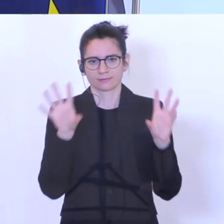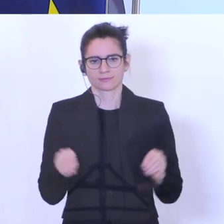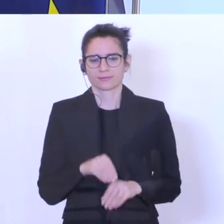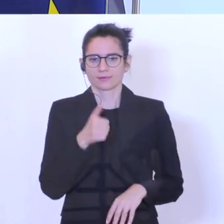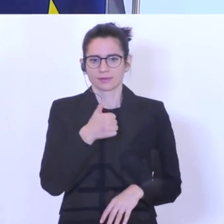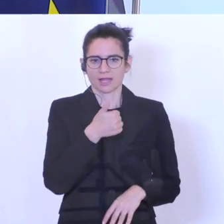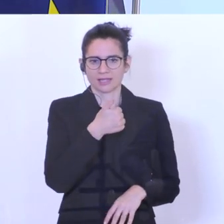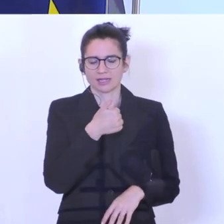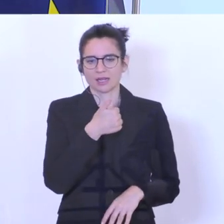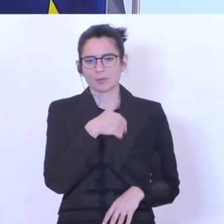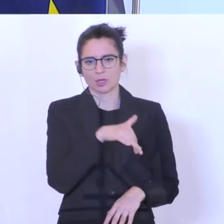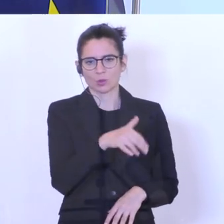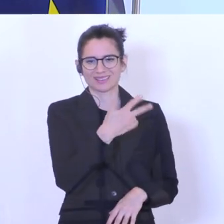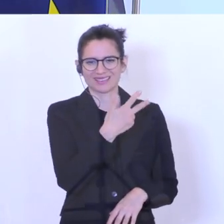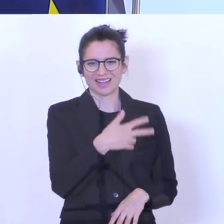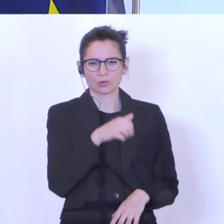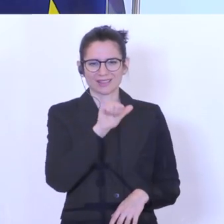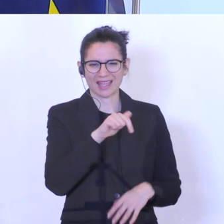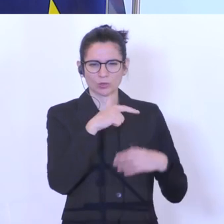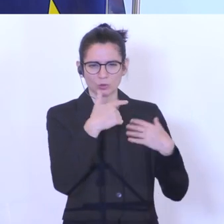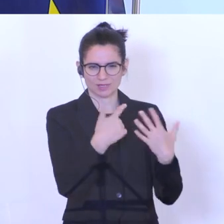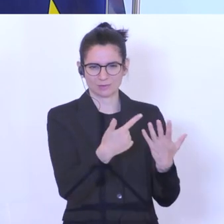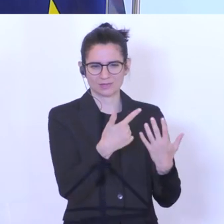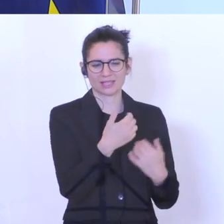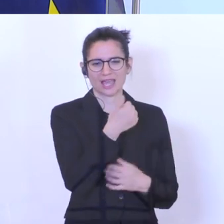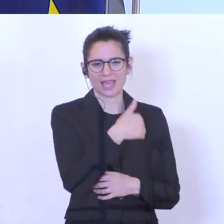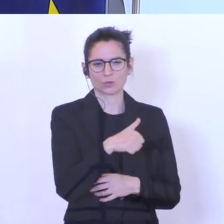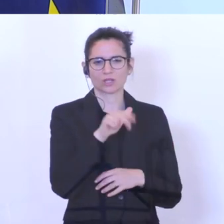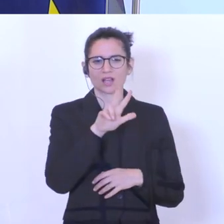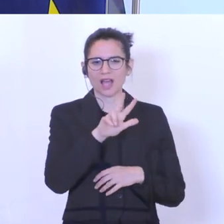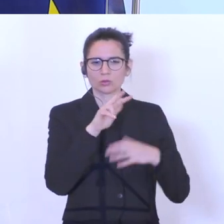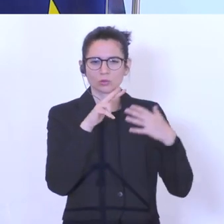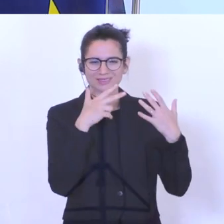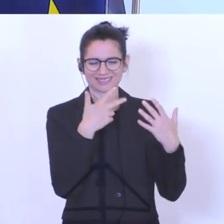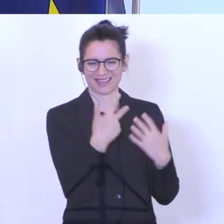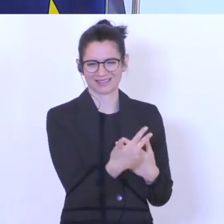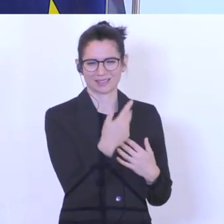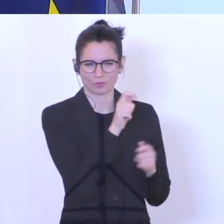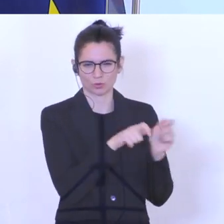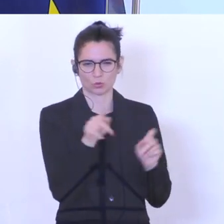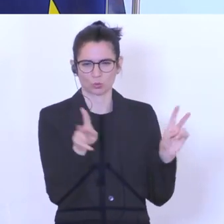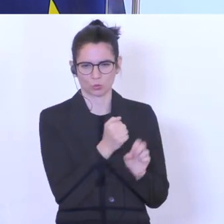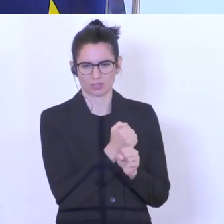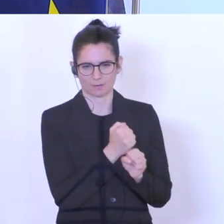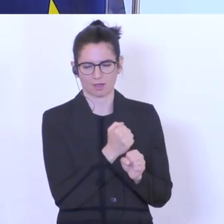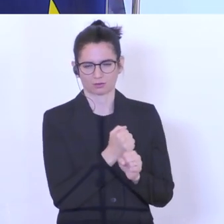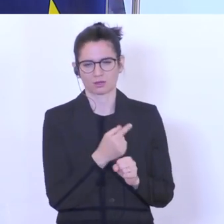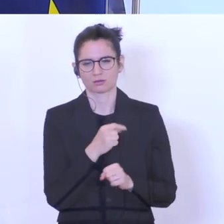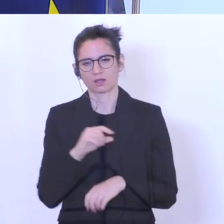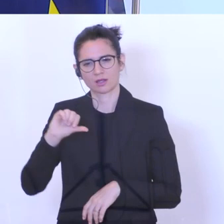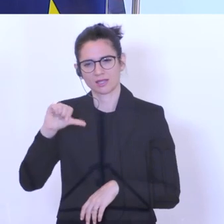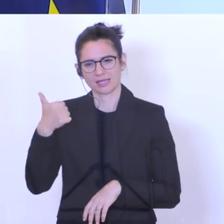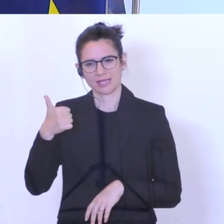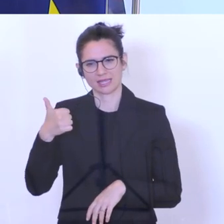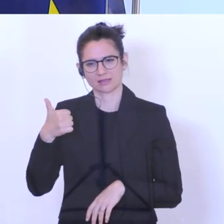.371.338 Menschen in Kurzarbeit. Es ist so, dass mittlerweile der erste